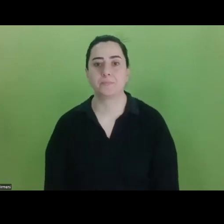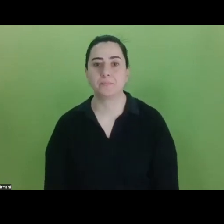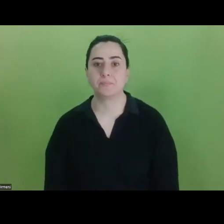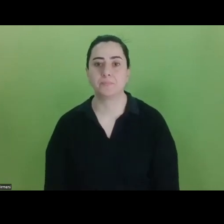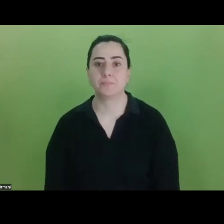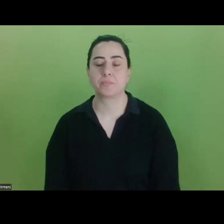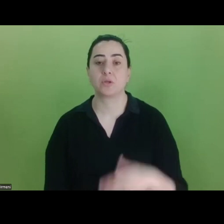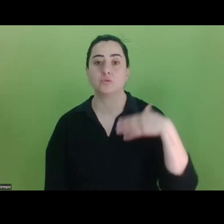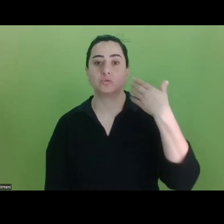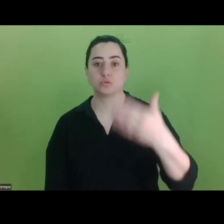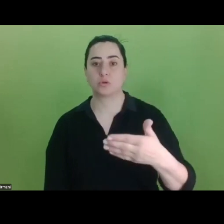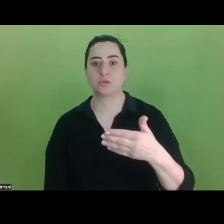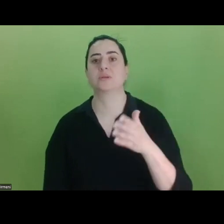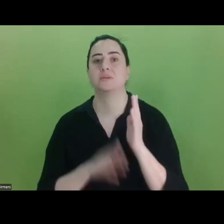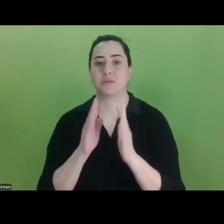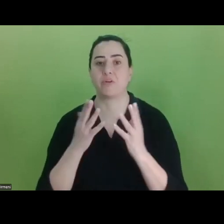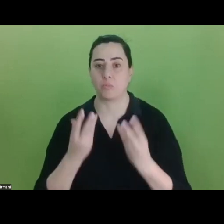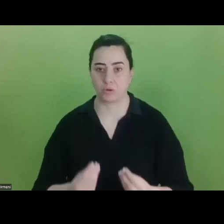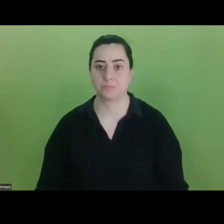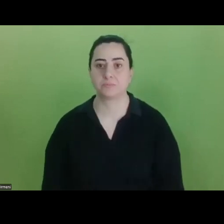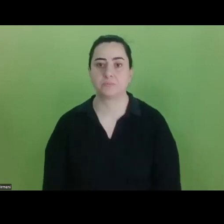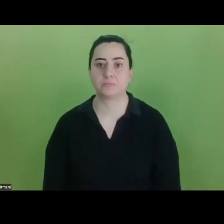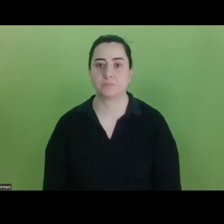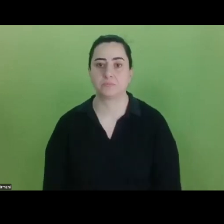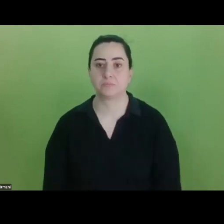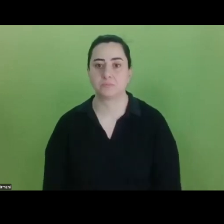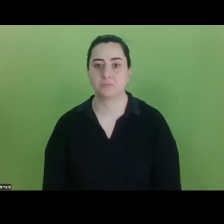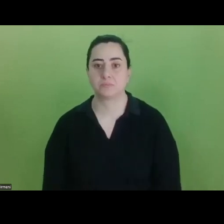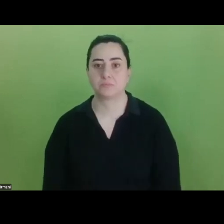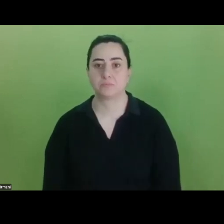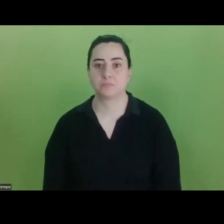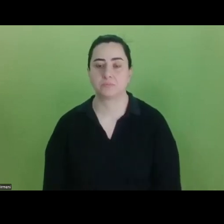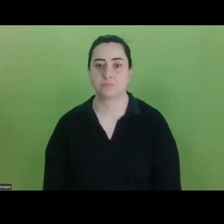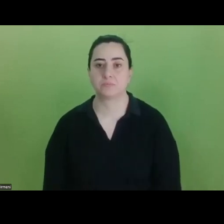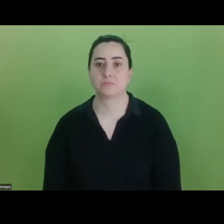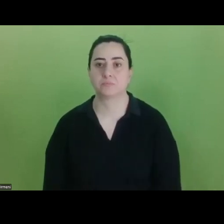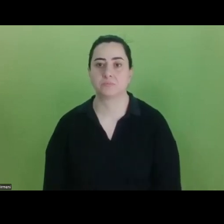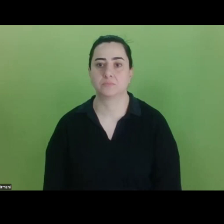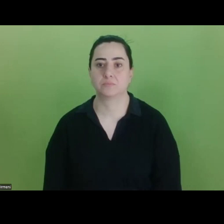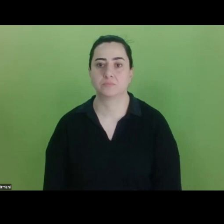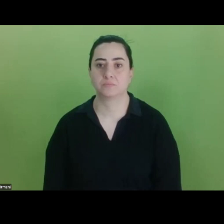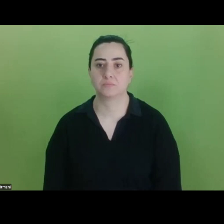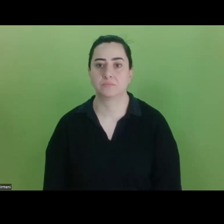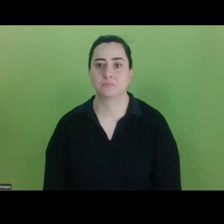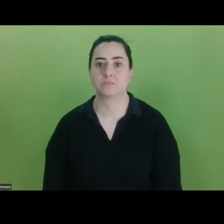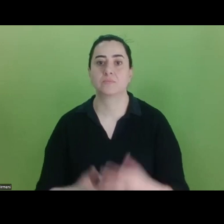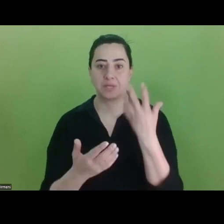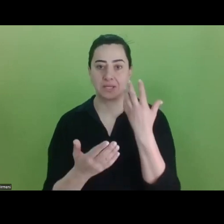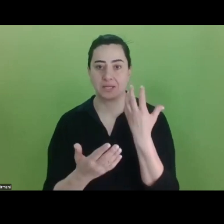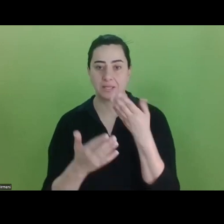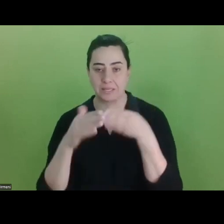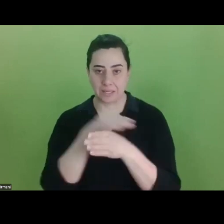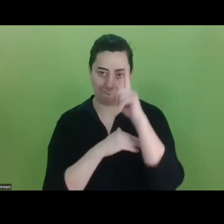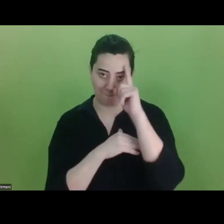Daha sonrasında devam edecek olsak bir sonraki slide'da. Biraz önce belirttiğim gibi kayıt yaptırdıktan